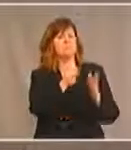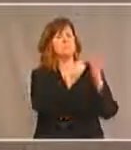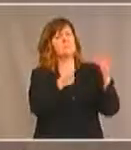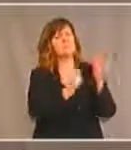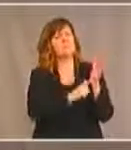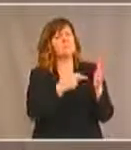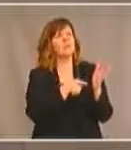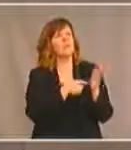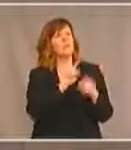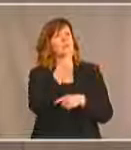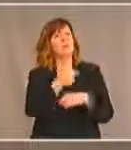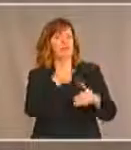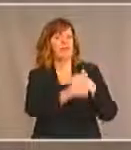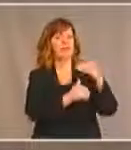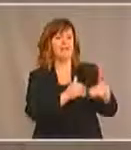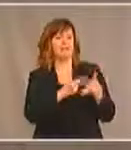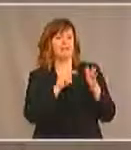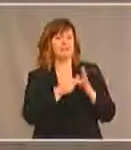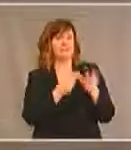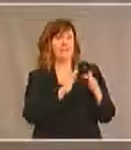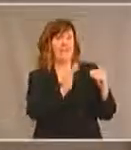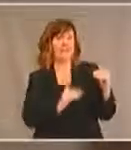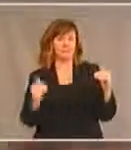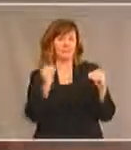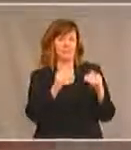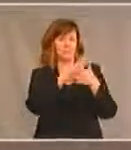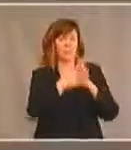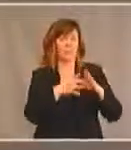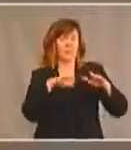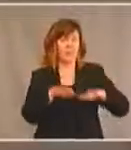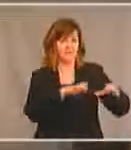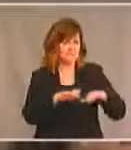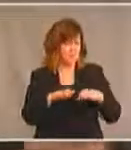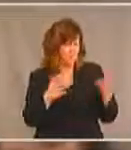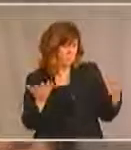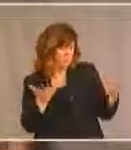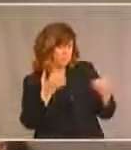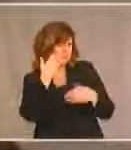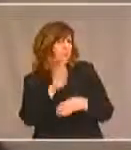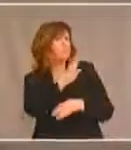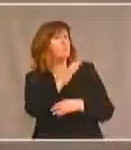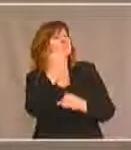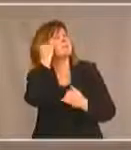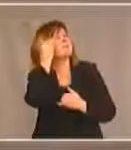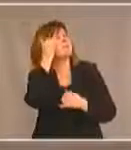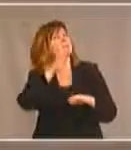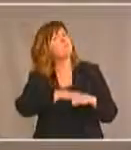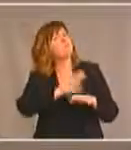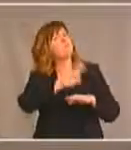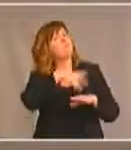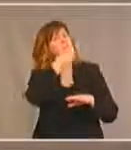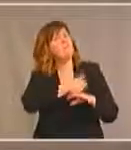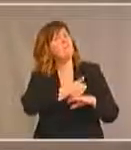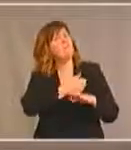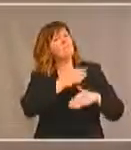transformer l'inclusion en action quelles sont vos idées sur la mise en